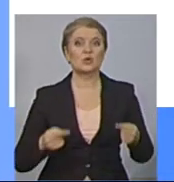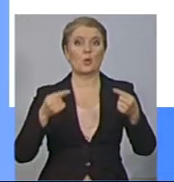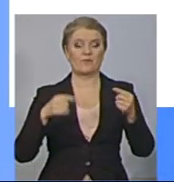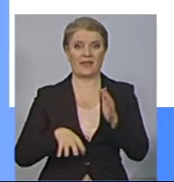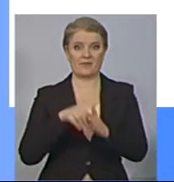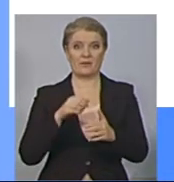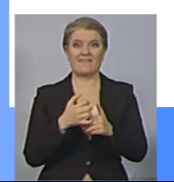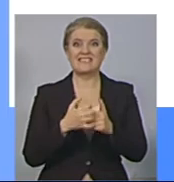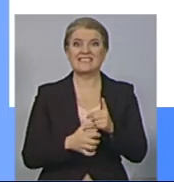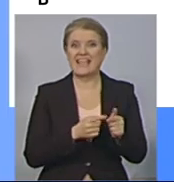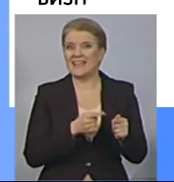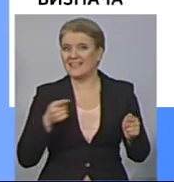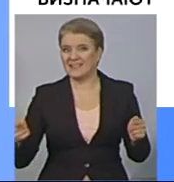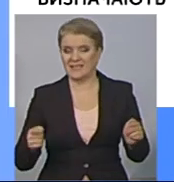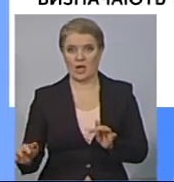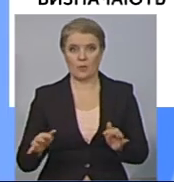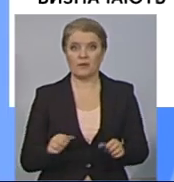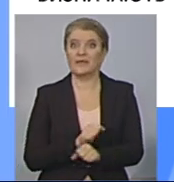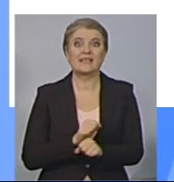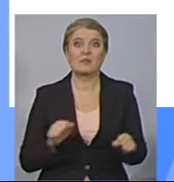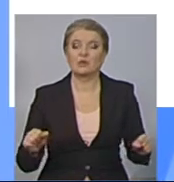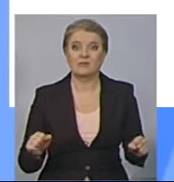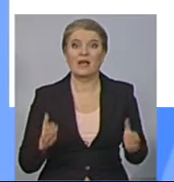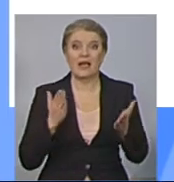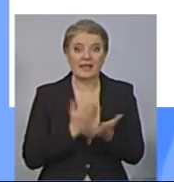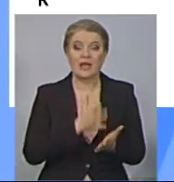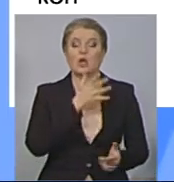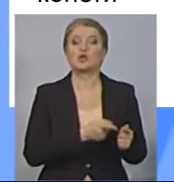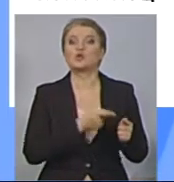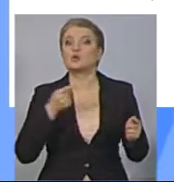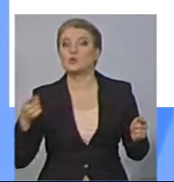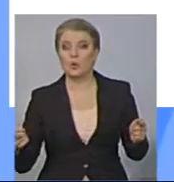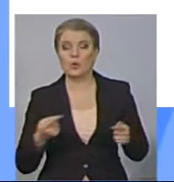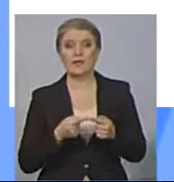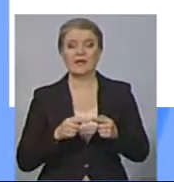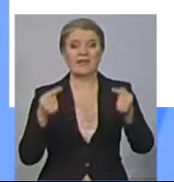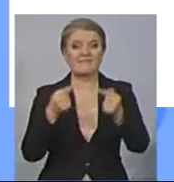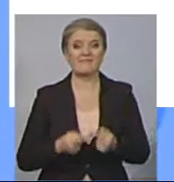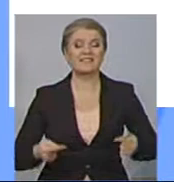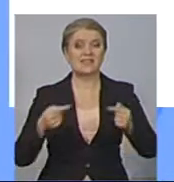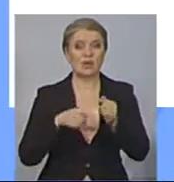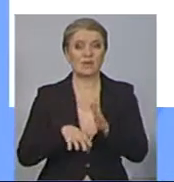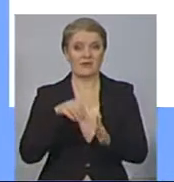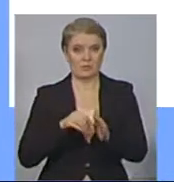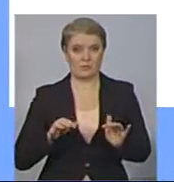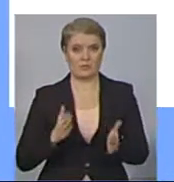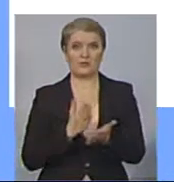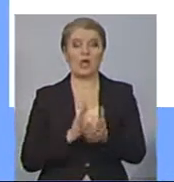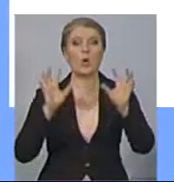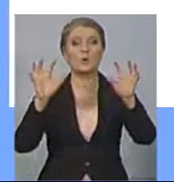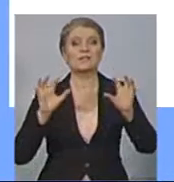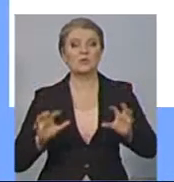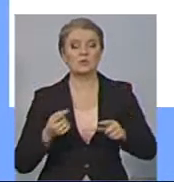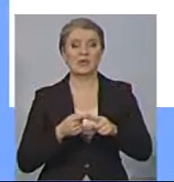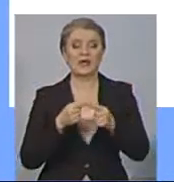кампанії воно неможливо, тому що є строки, які визначають тривалість виборчого процесу. Є конституція, яка визначає, що